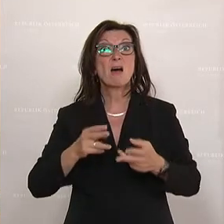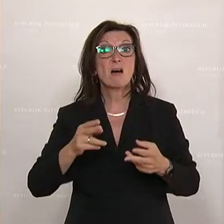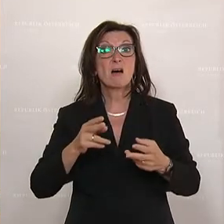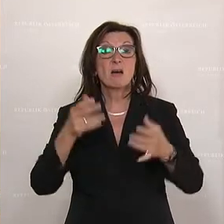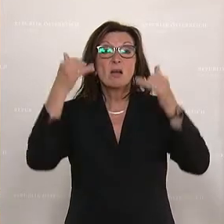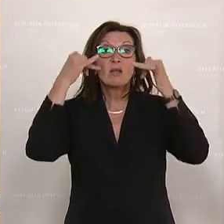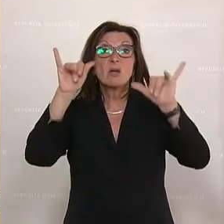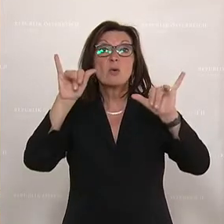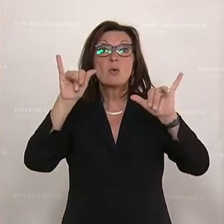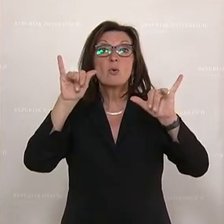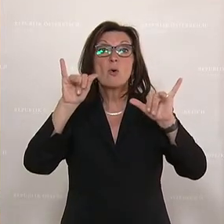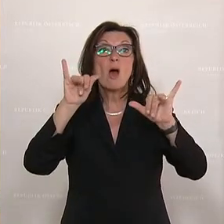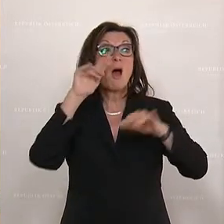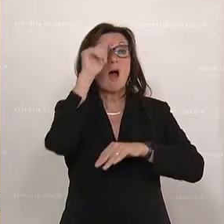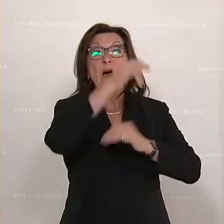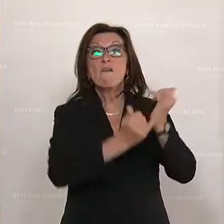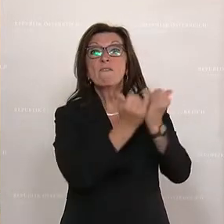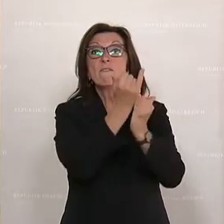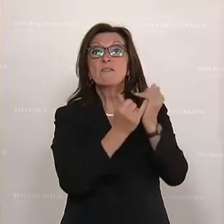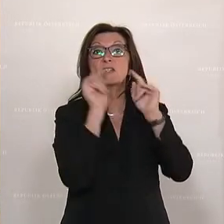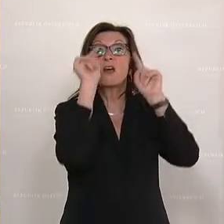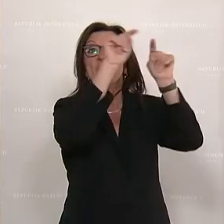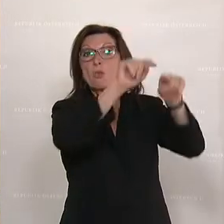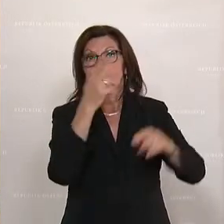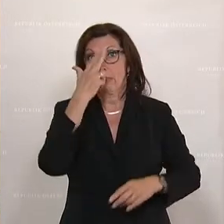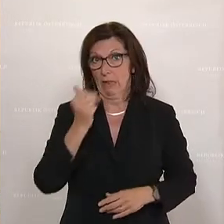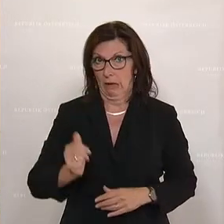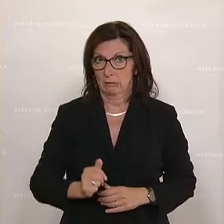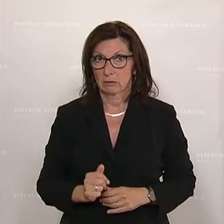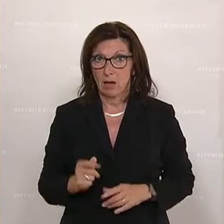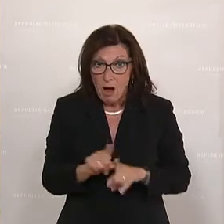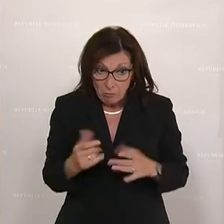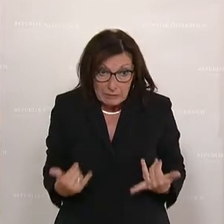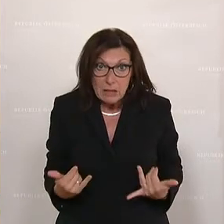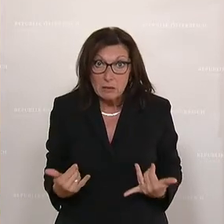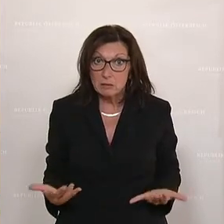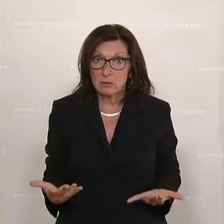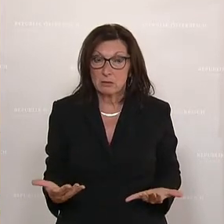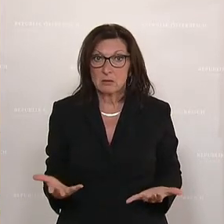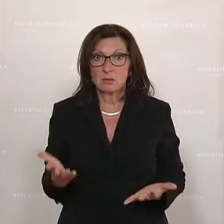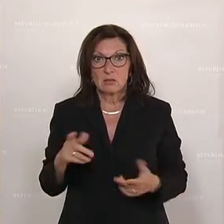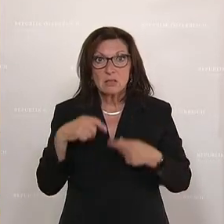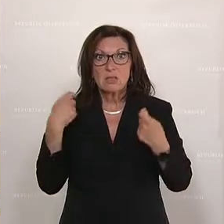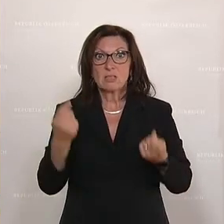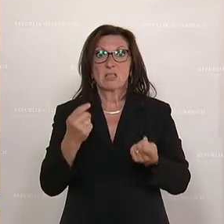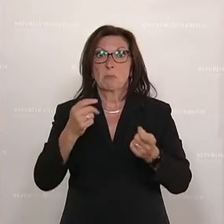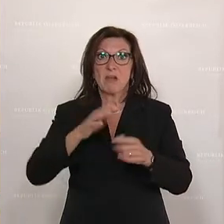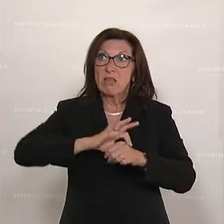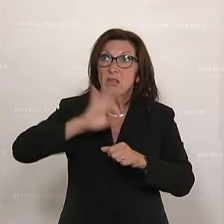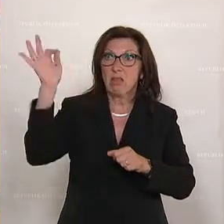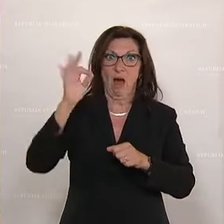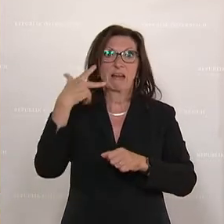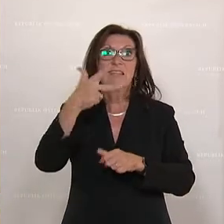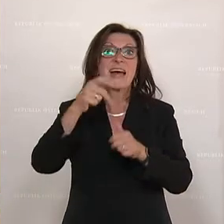auf die Weide, weil selbst in dieser Jahreszeit es bereits Hitzetage über 30 Grad gibt.